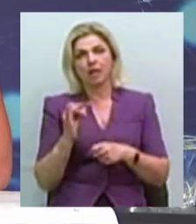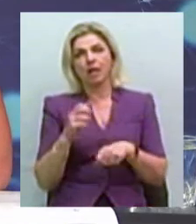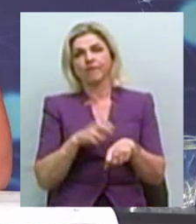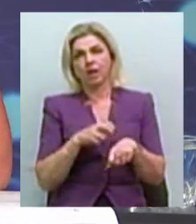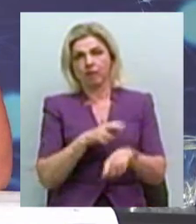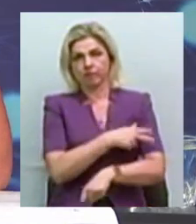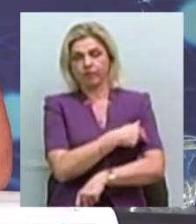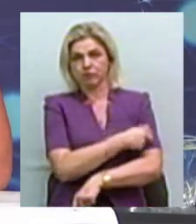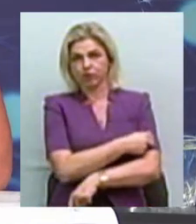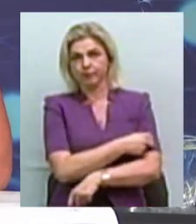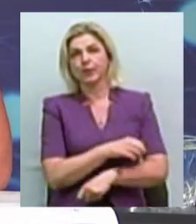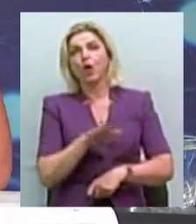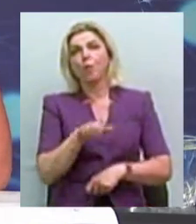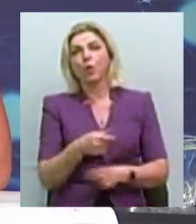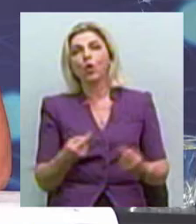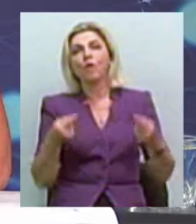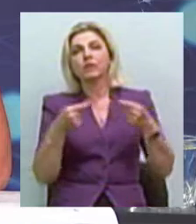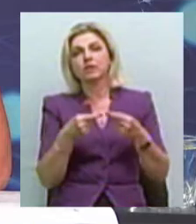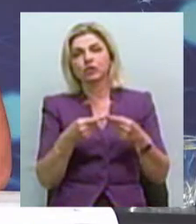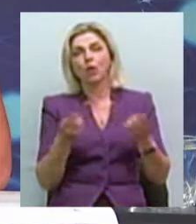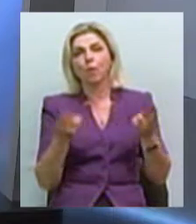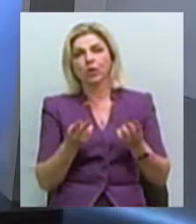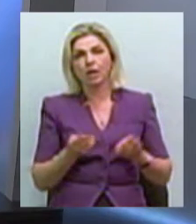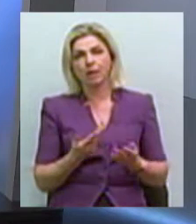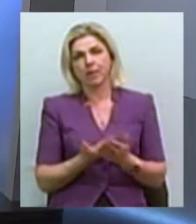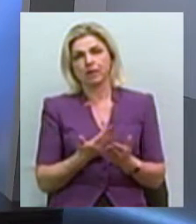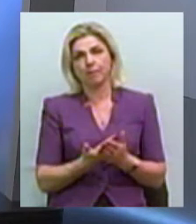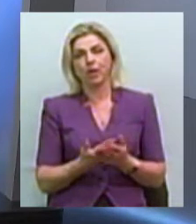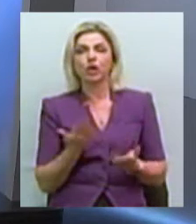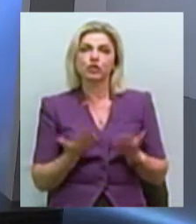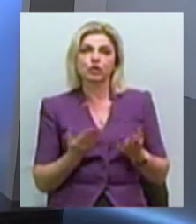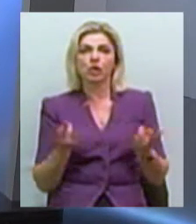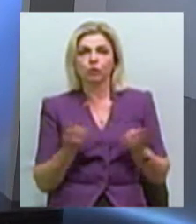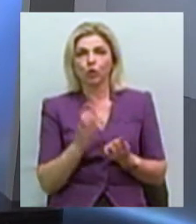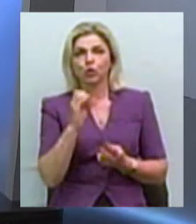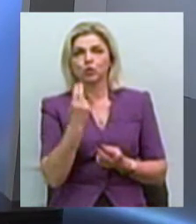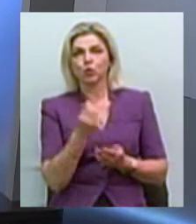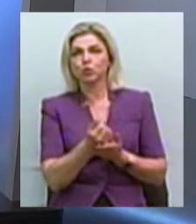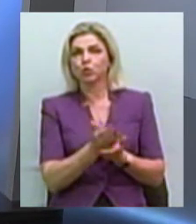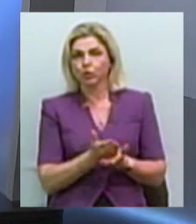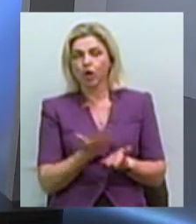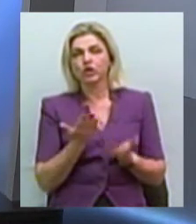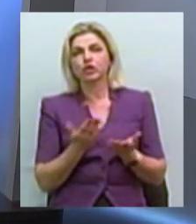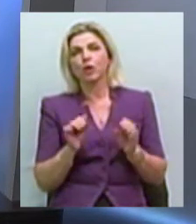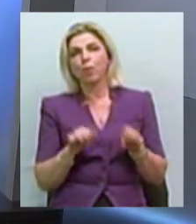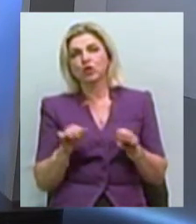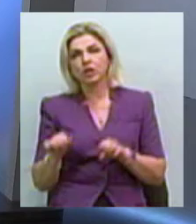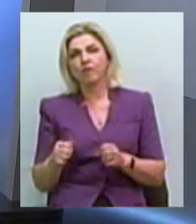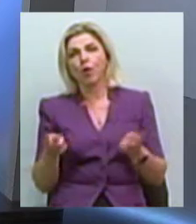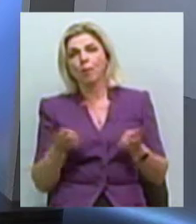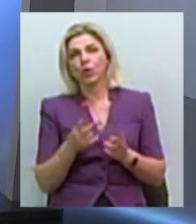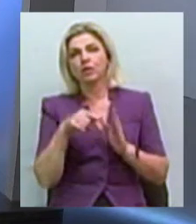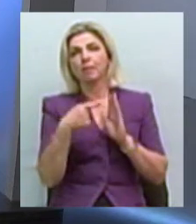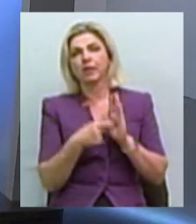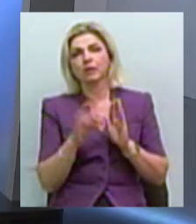медичні заклади. Потім визначається потреба, наприклад, чи потрібні якісь соціальні послуги, чи, можливо, потрібні питання